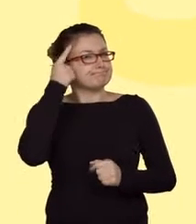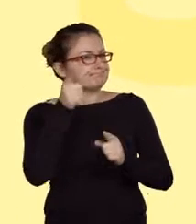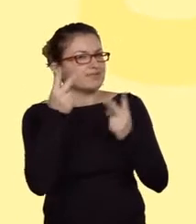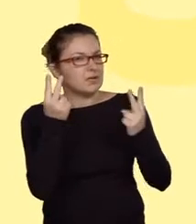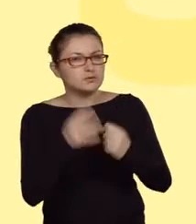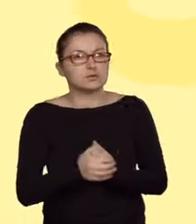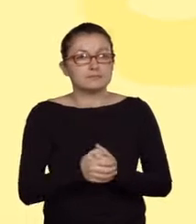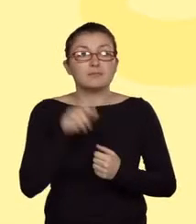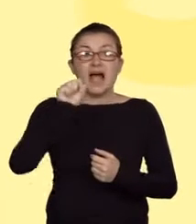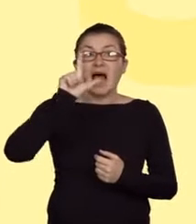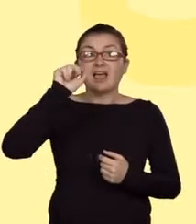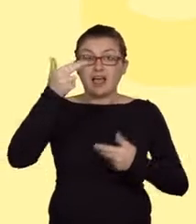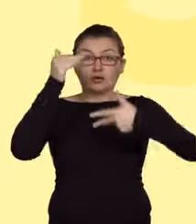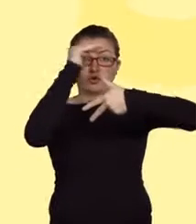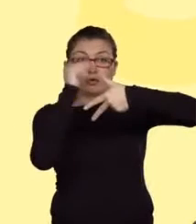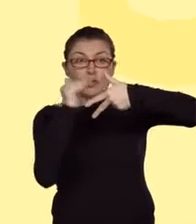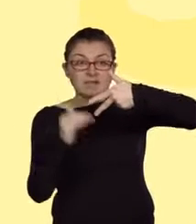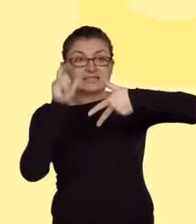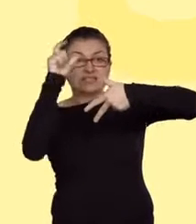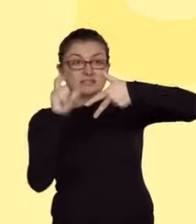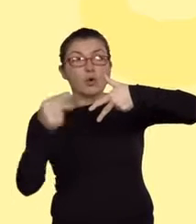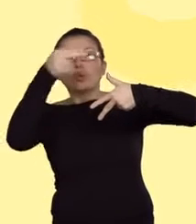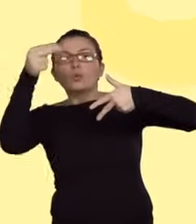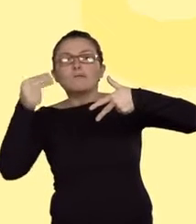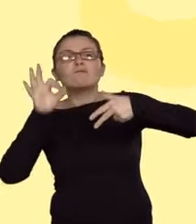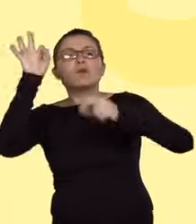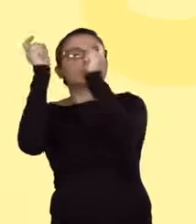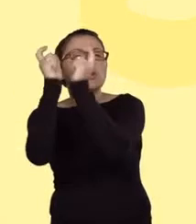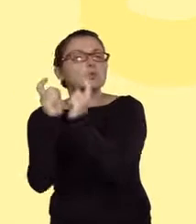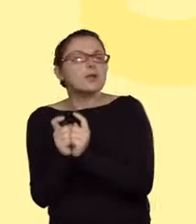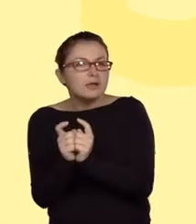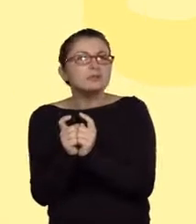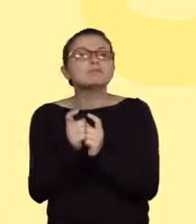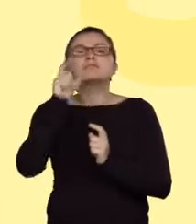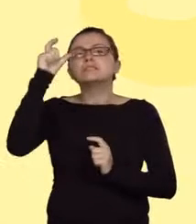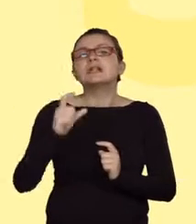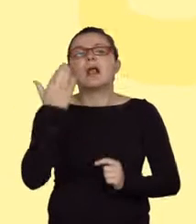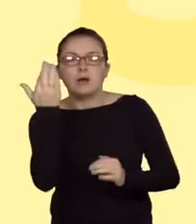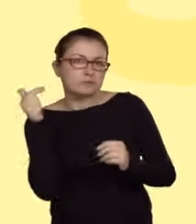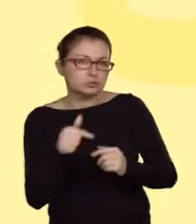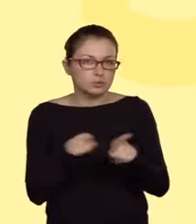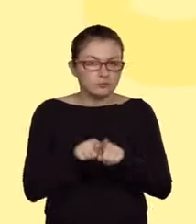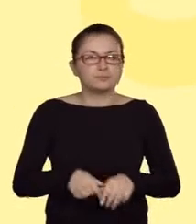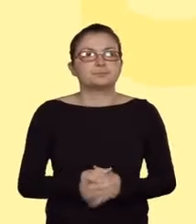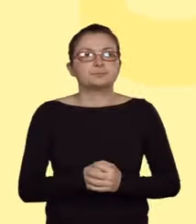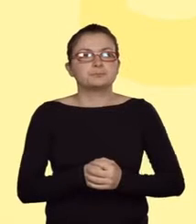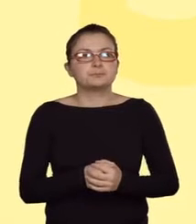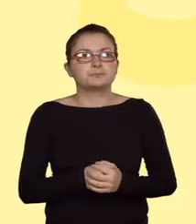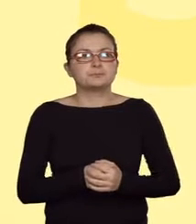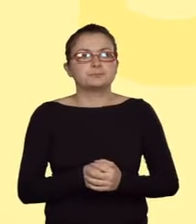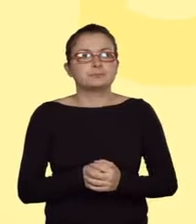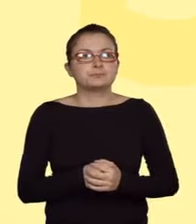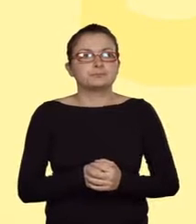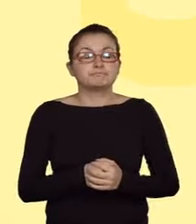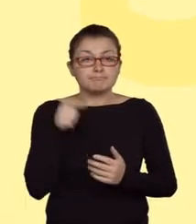atomów węgla jest równoważna liczbie sąsiadów węglowych, jaką posiada analizowany atom węgla. W reakcji